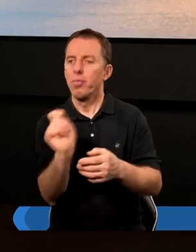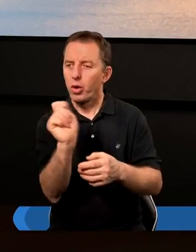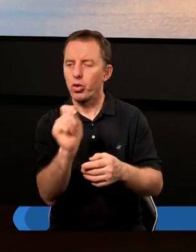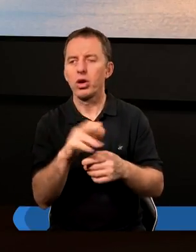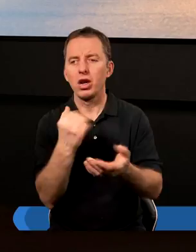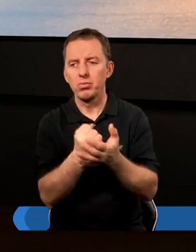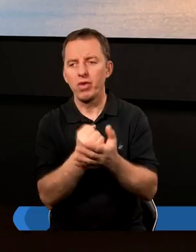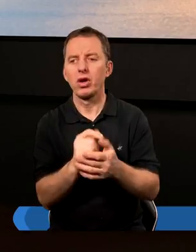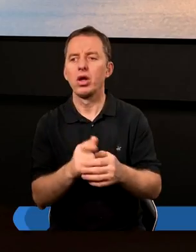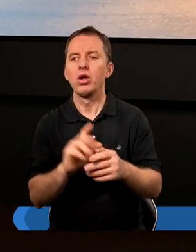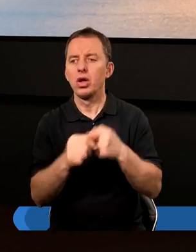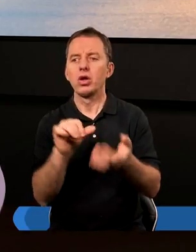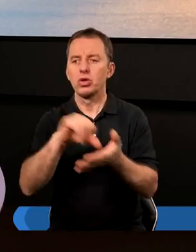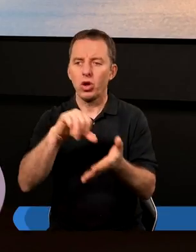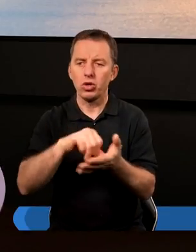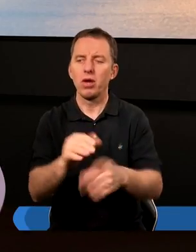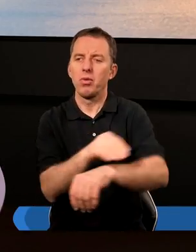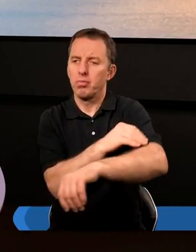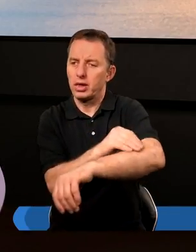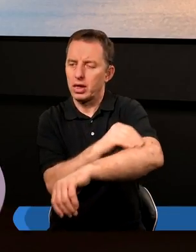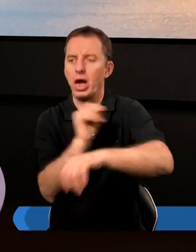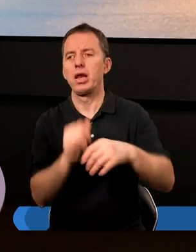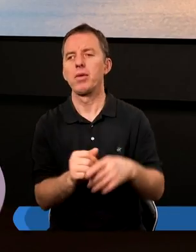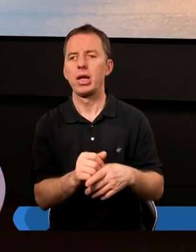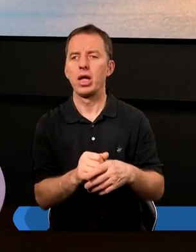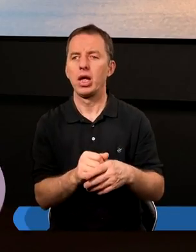Poruszamy kwestii związanych ze środkami materialnymi.